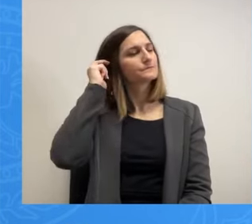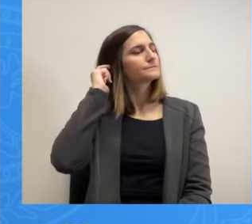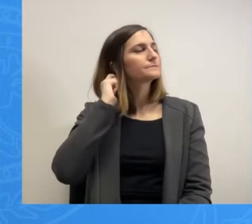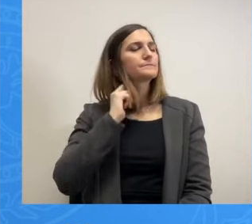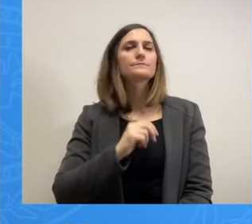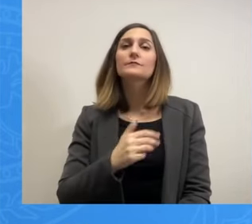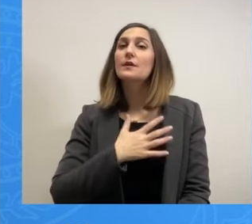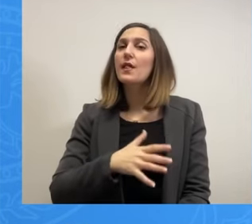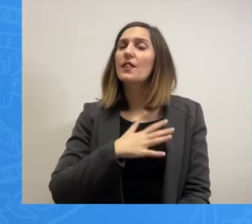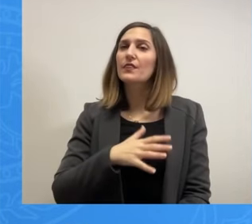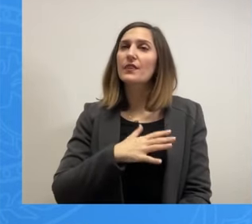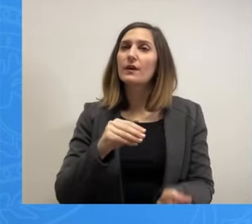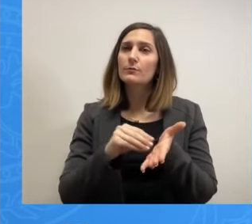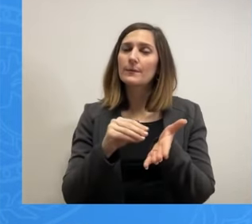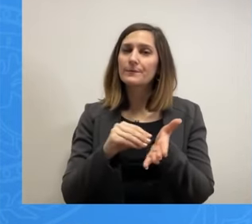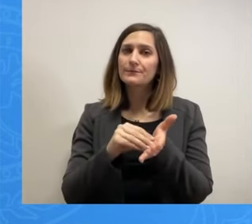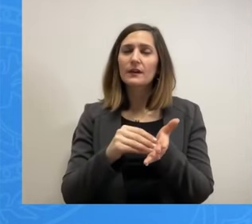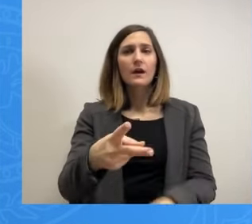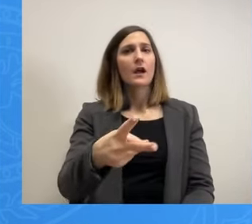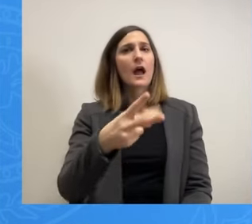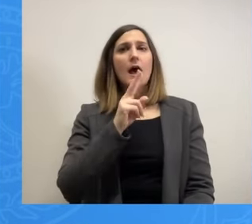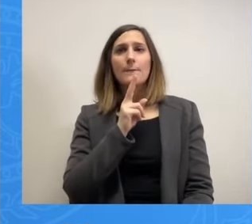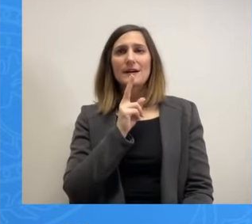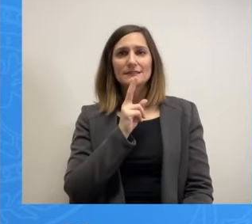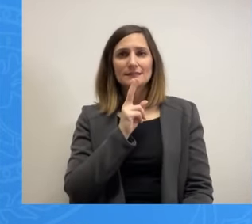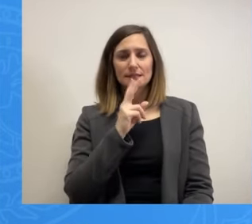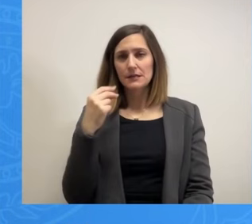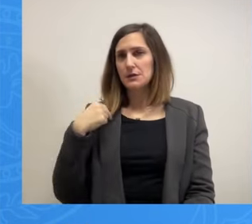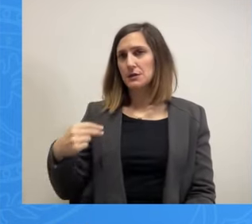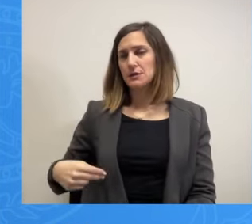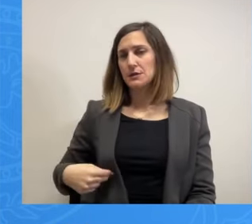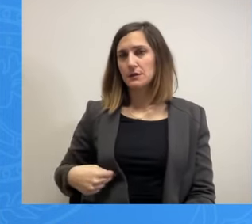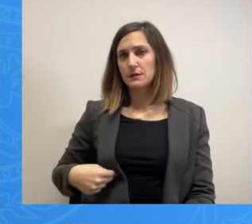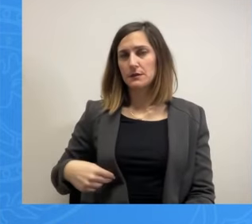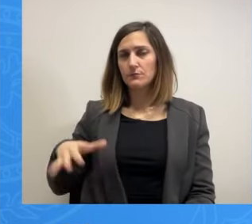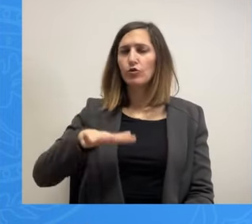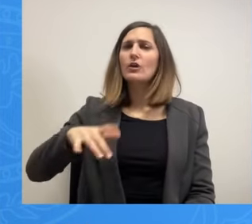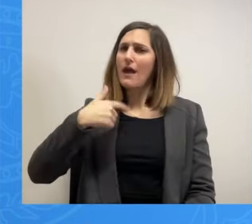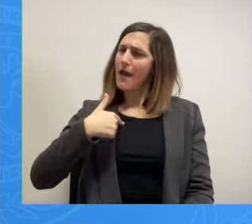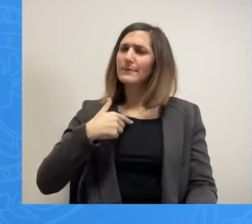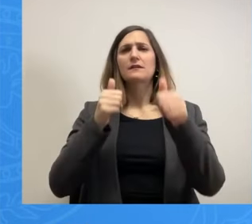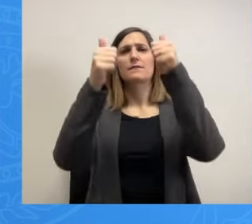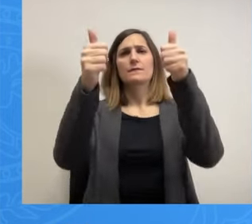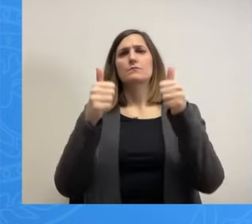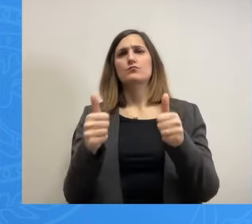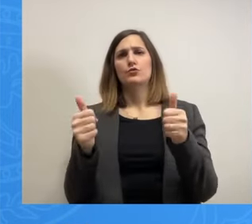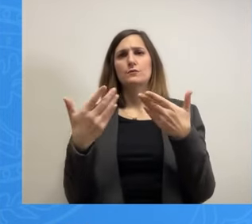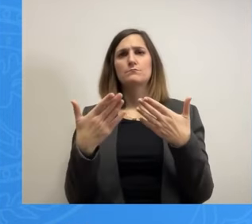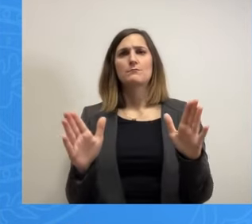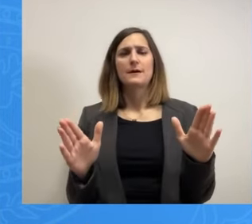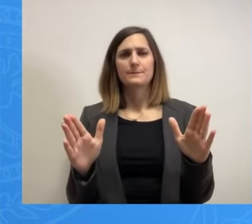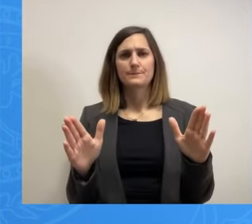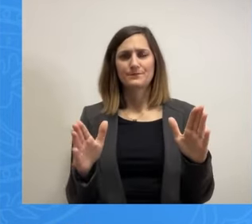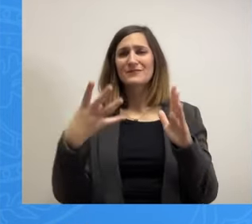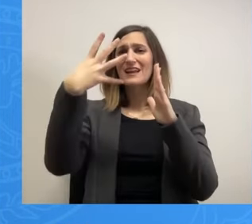θέλουμε να μας απαντήσει η Δημοτική Αρχή. Δώσαμε και στη Δημοσιότητα σήμερα τη ίστα